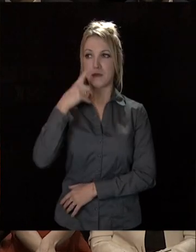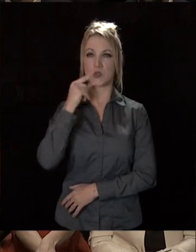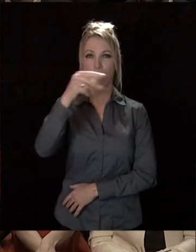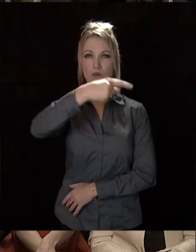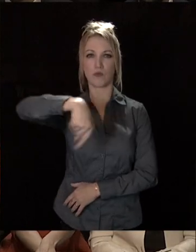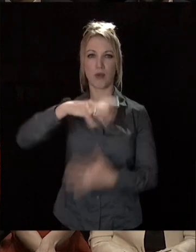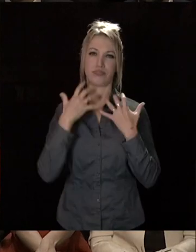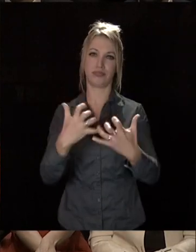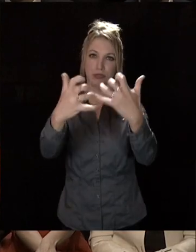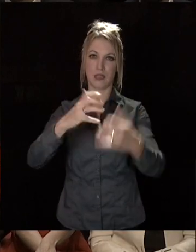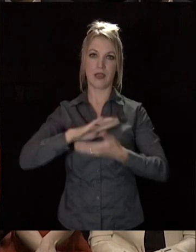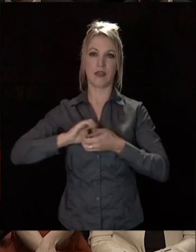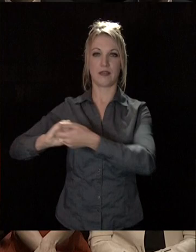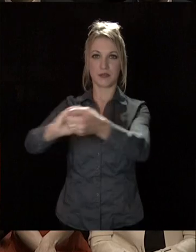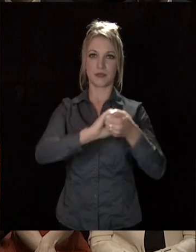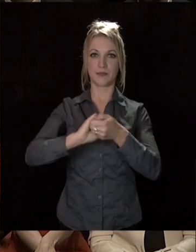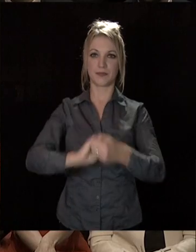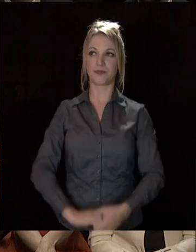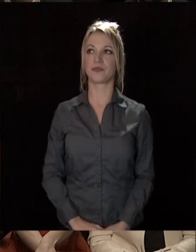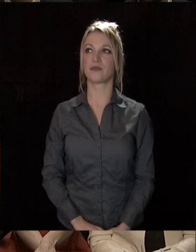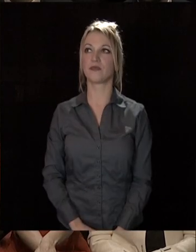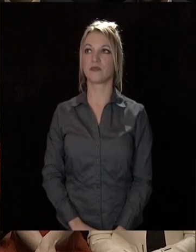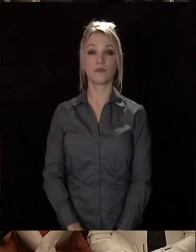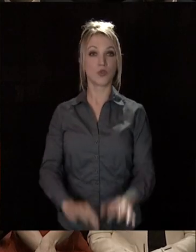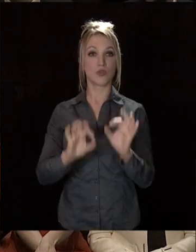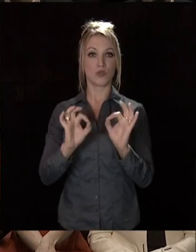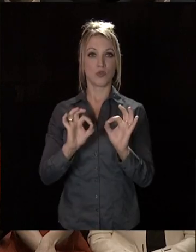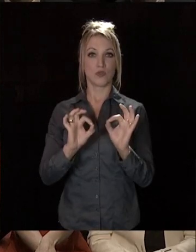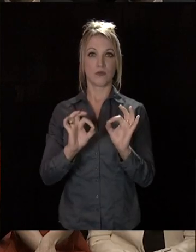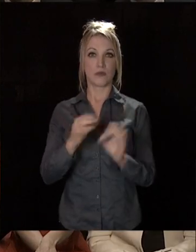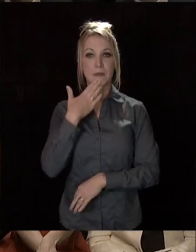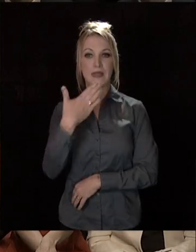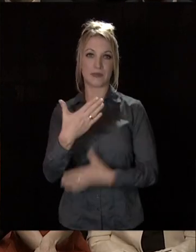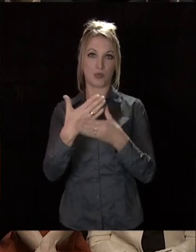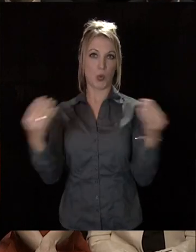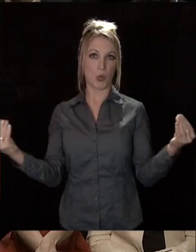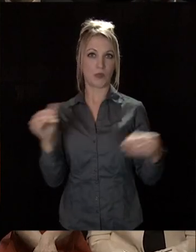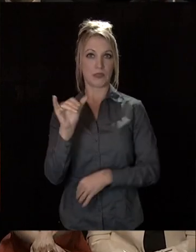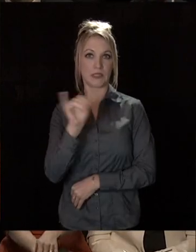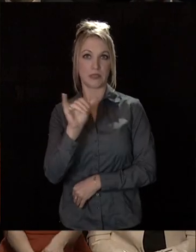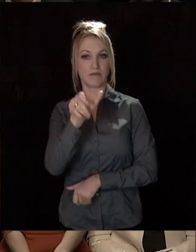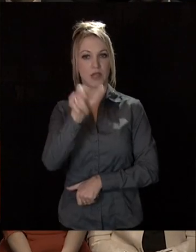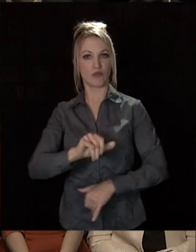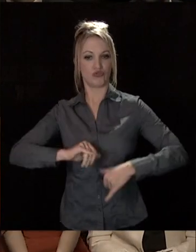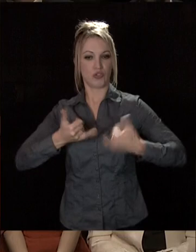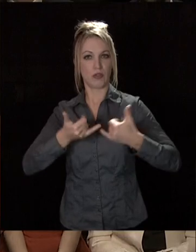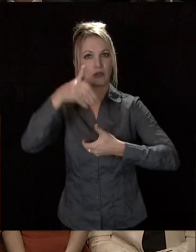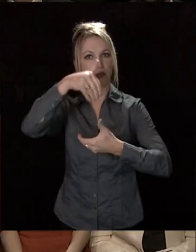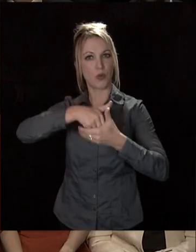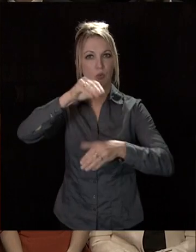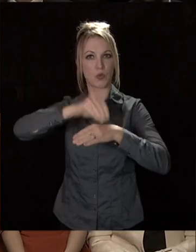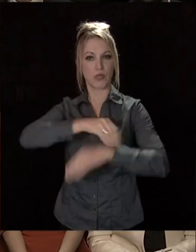et si vous le permettez, chers amis. Je terminerai par un salut particulier aux jeunes du conseil